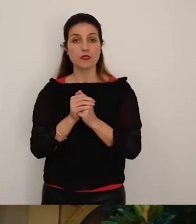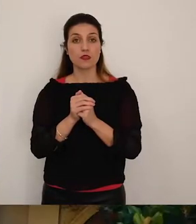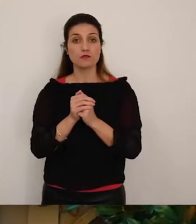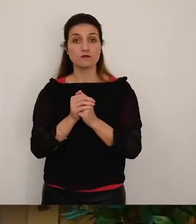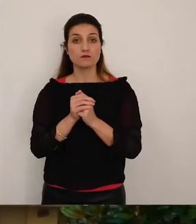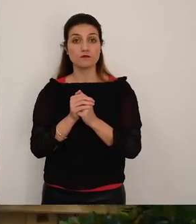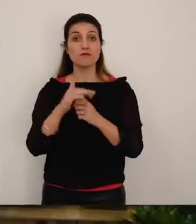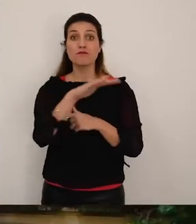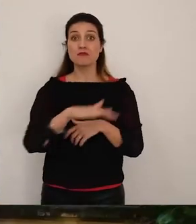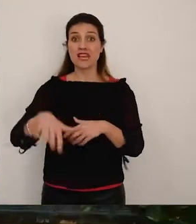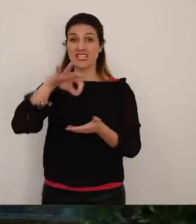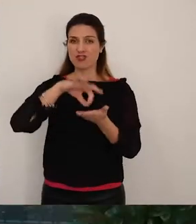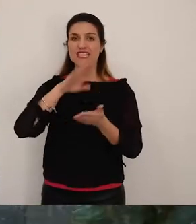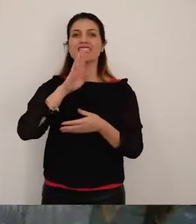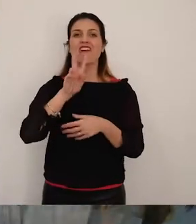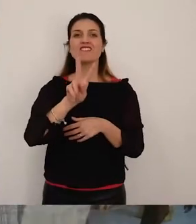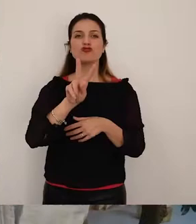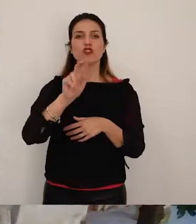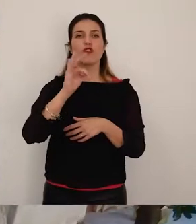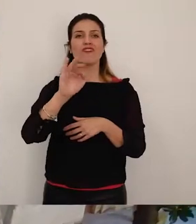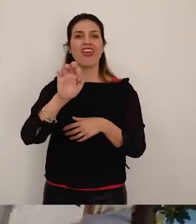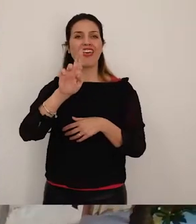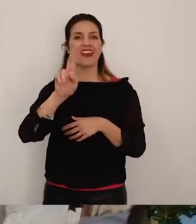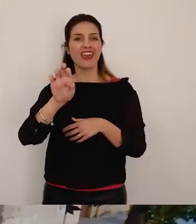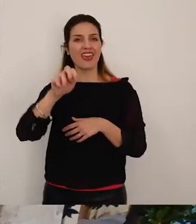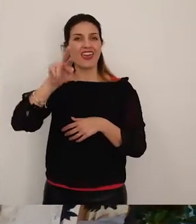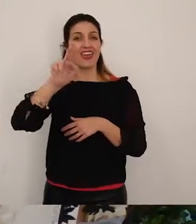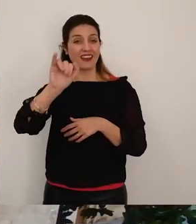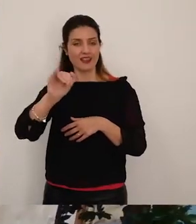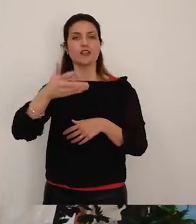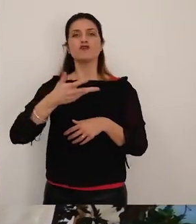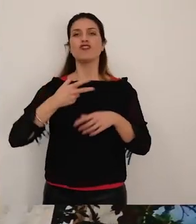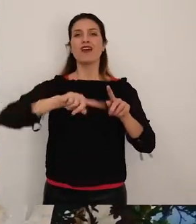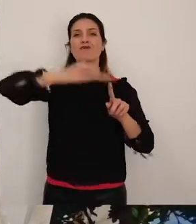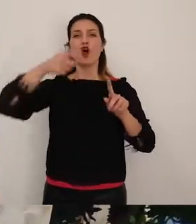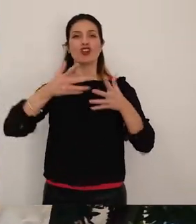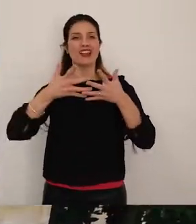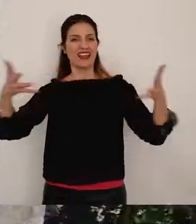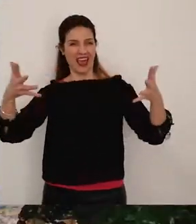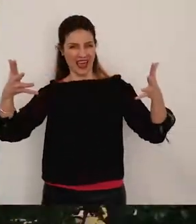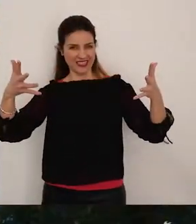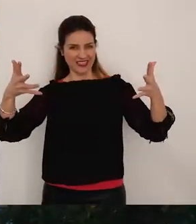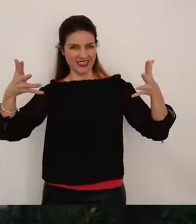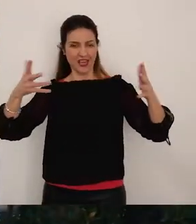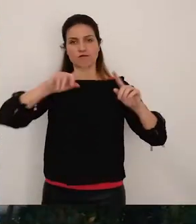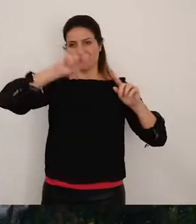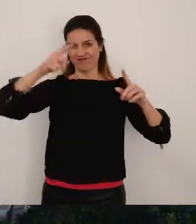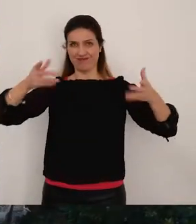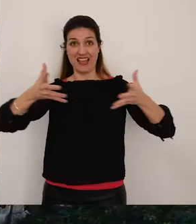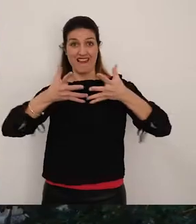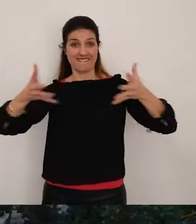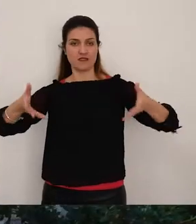Nella centralissima piazza San Vincenzo Ferreri vi è un grande portico, denominato seggio oppure sedile,